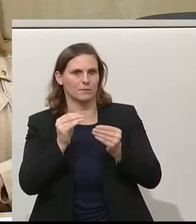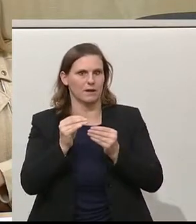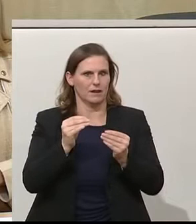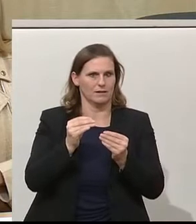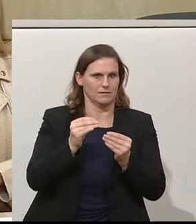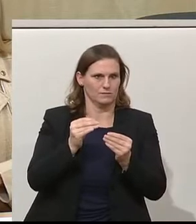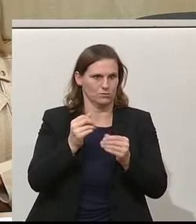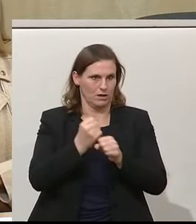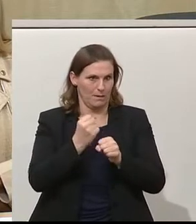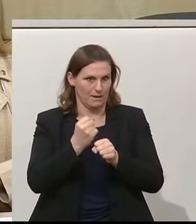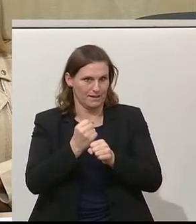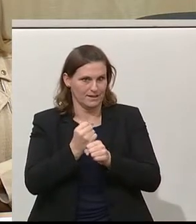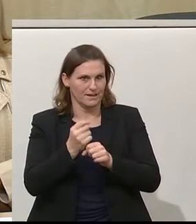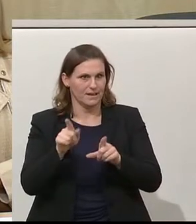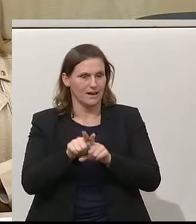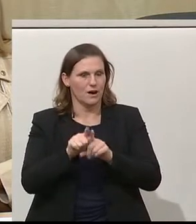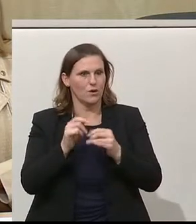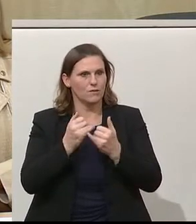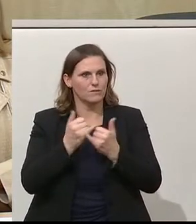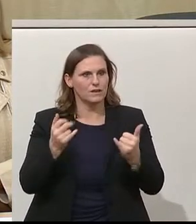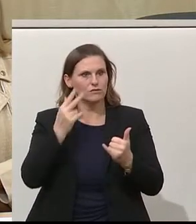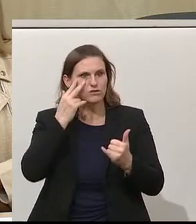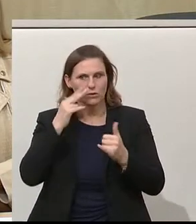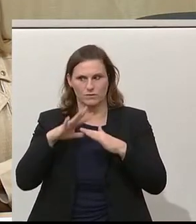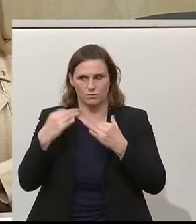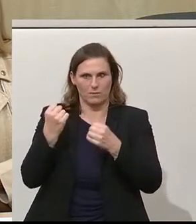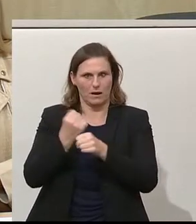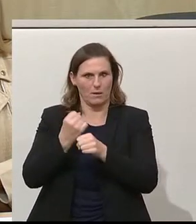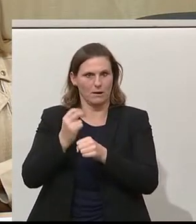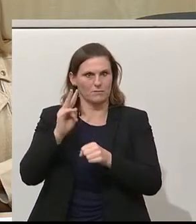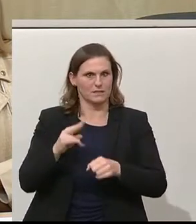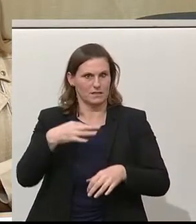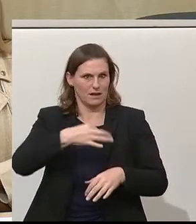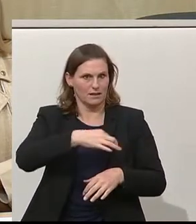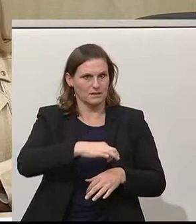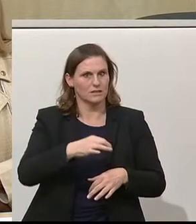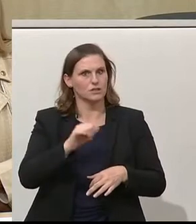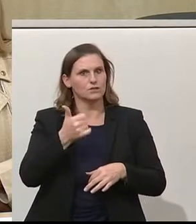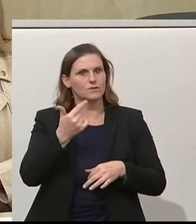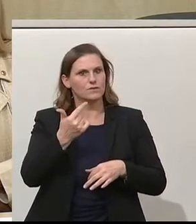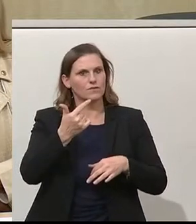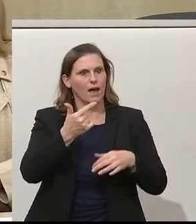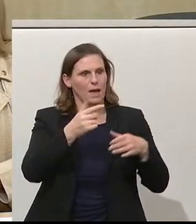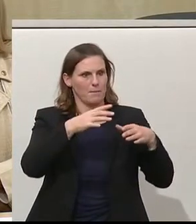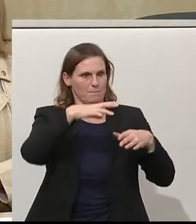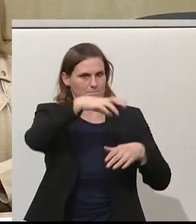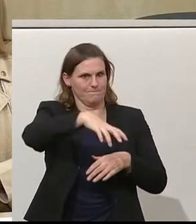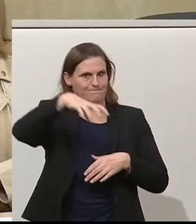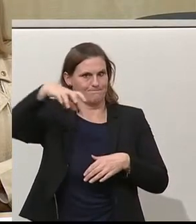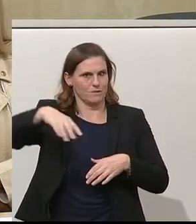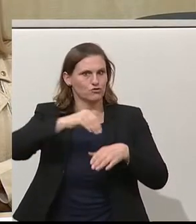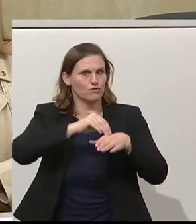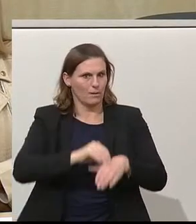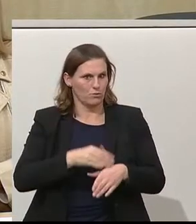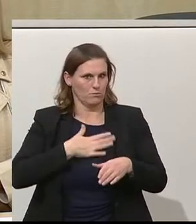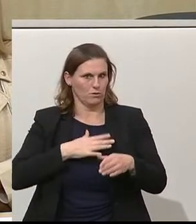Regierungskoordinierung gemeinsam mit dem Vizekanzler, habe ich vor allem zwei Schwerpunktbereiche, die ich Ihnen kurz darlegen möchte.